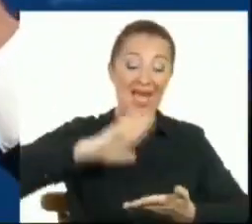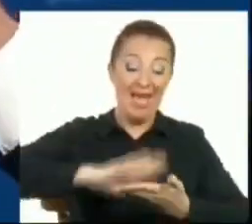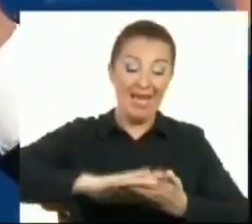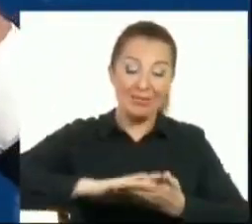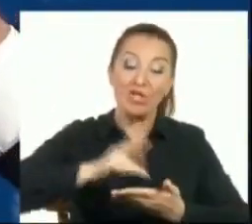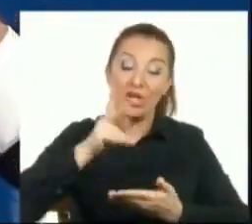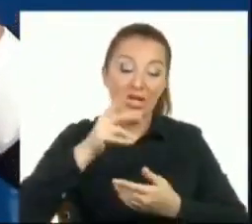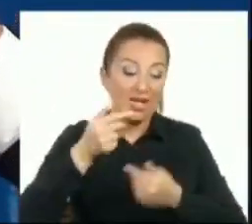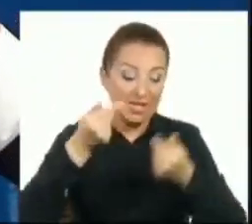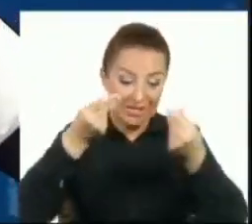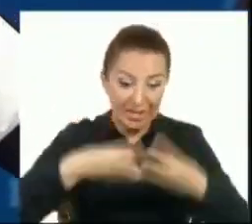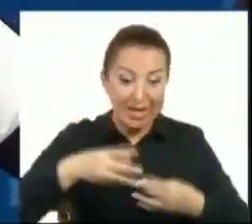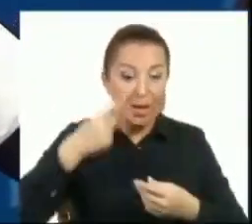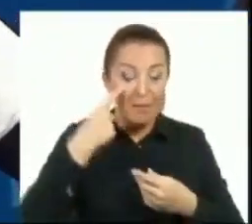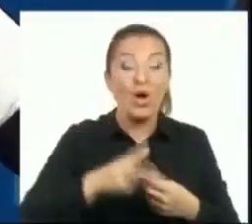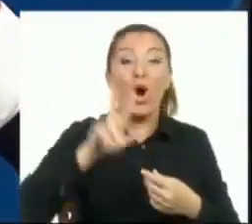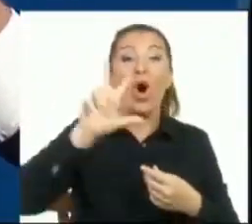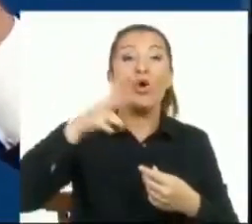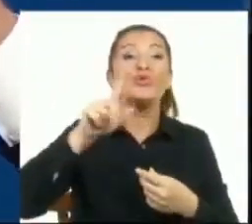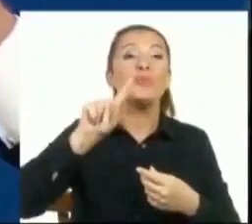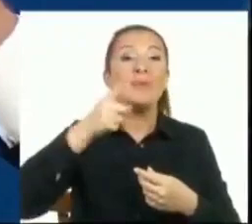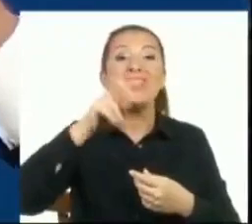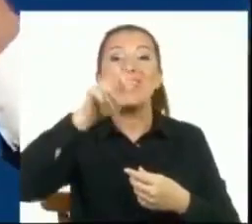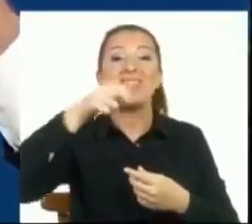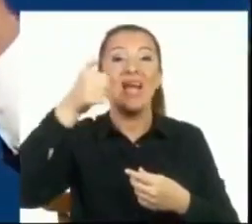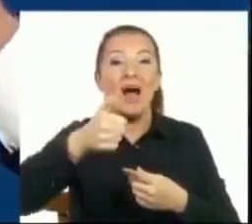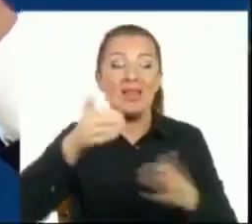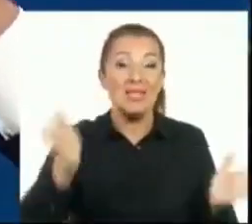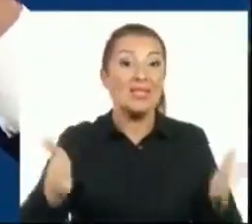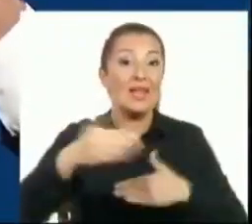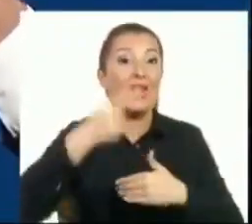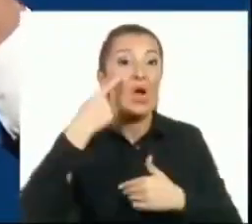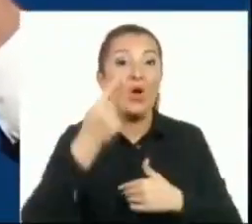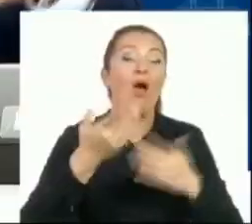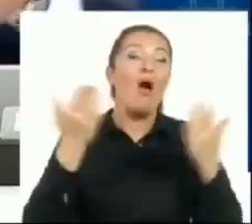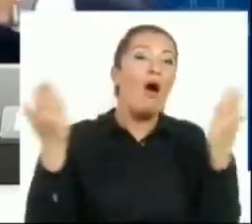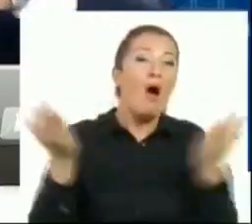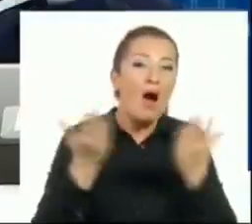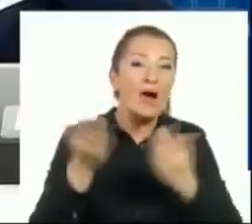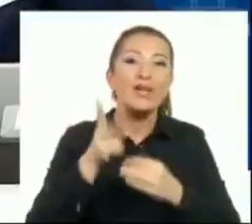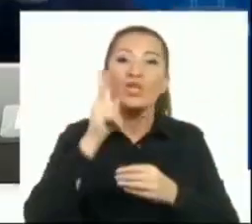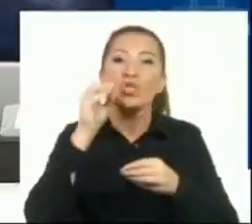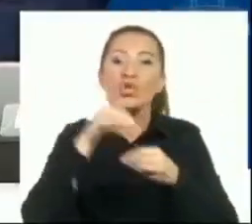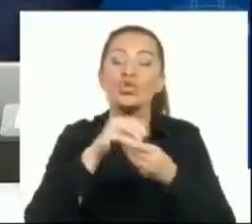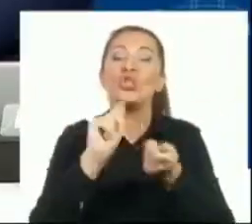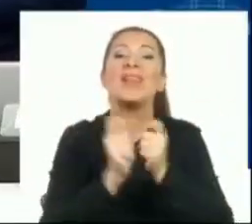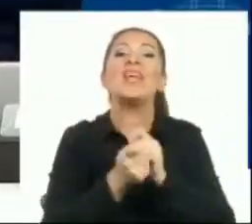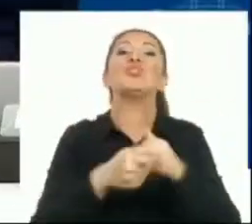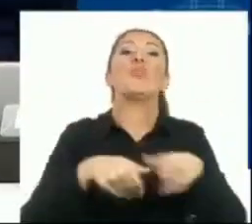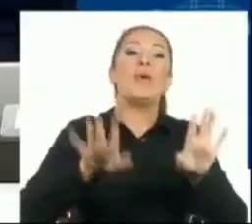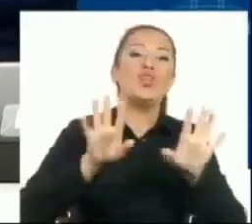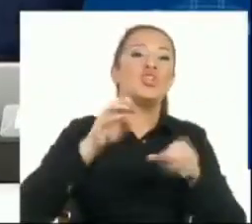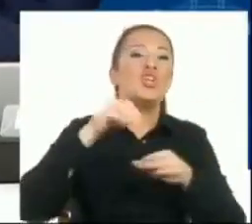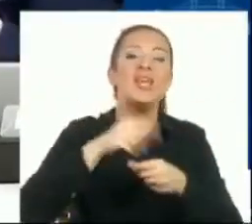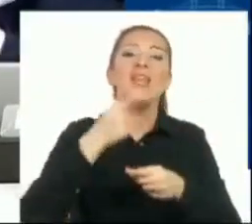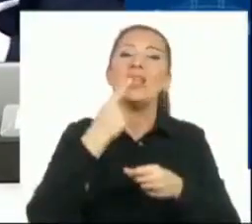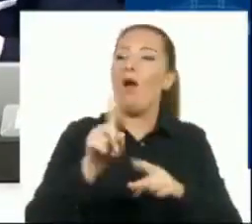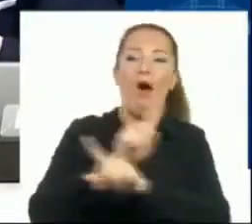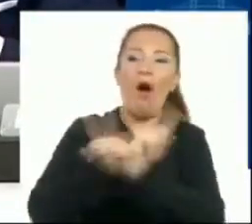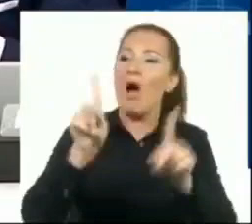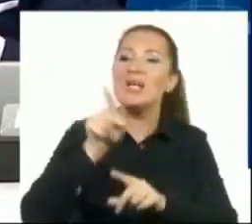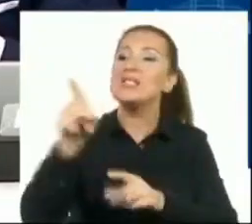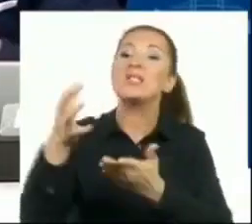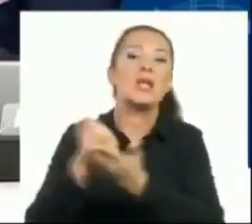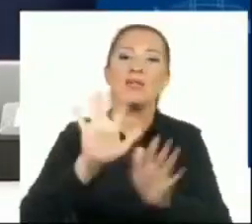verilerle 30.086 sandığa göre artık sonuç değişmeyeceği için dedik ki hayır